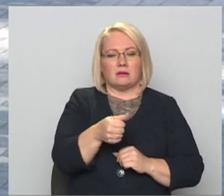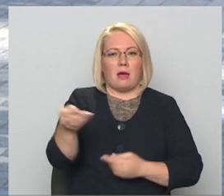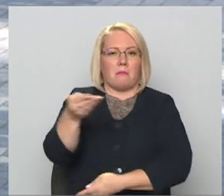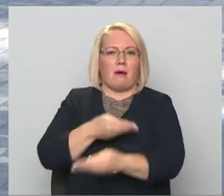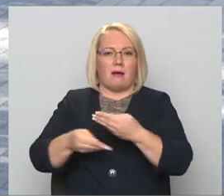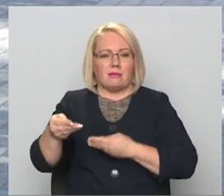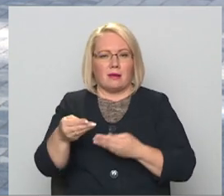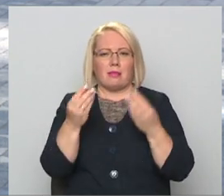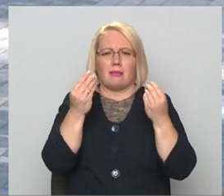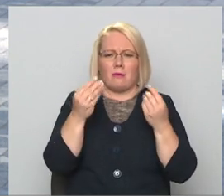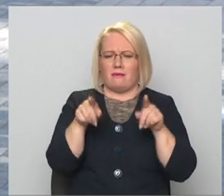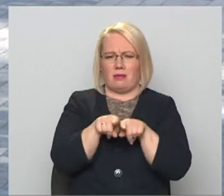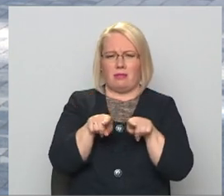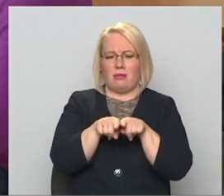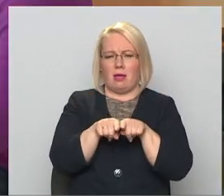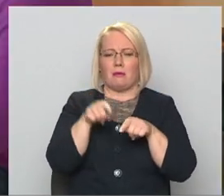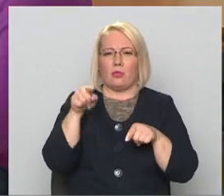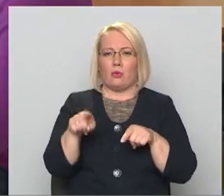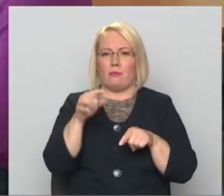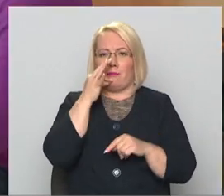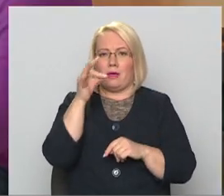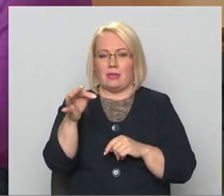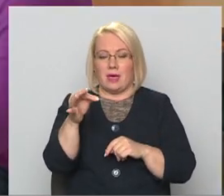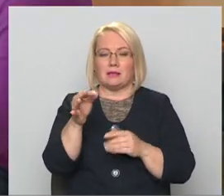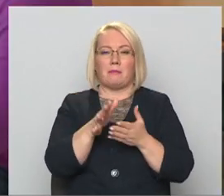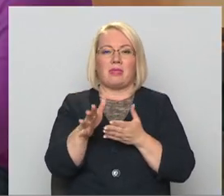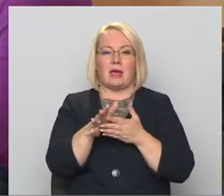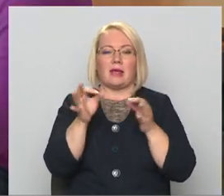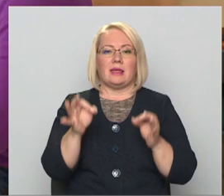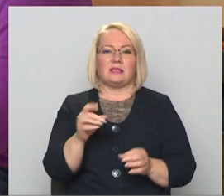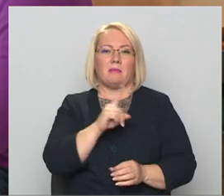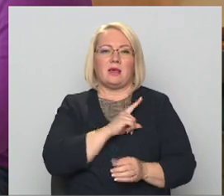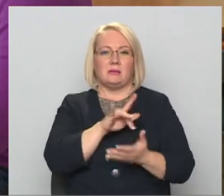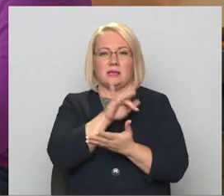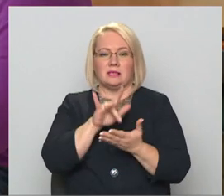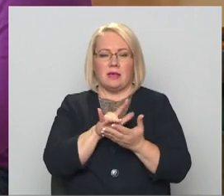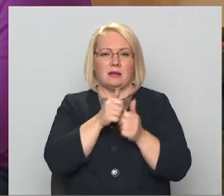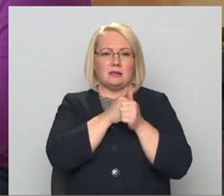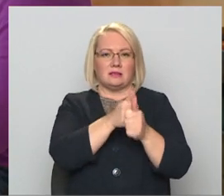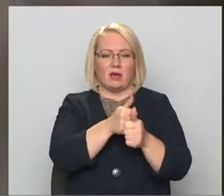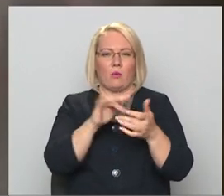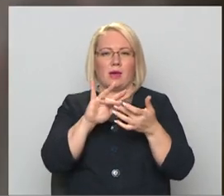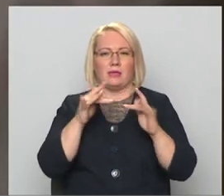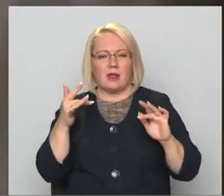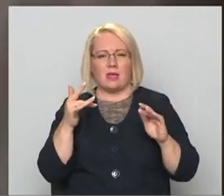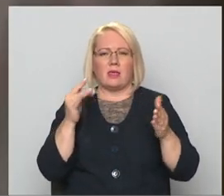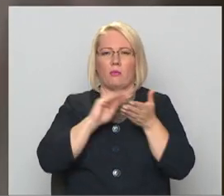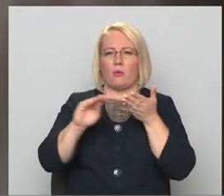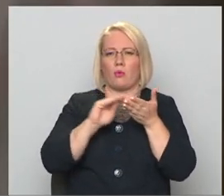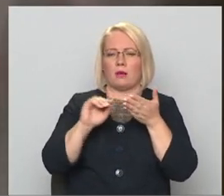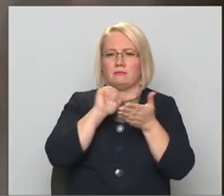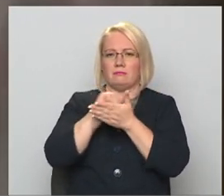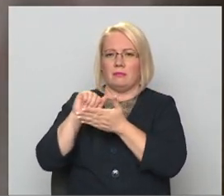vai naudā, tas ir vienalga, bet viņš ir atrunāts. Patērētāja tiesība aizsardzības centrs jau vairākus gadus uzrauga sociālos tīklus un ierakstu stajos.